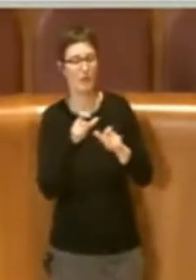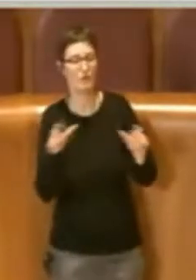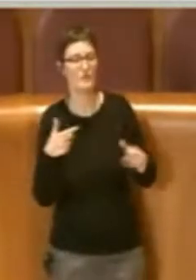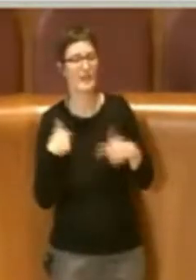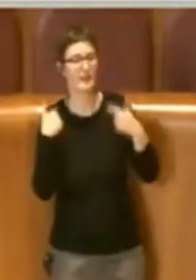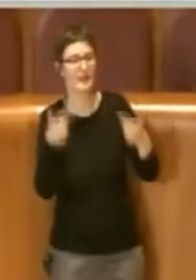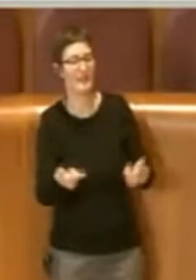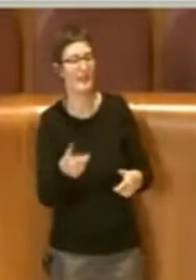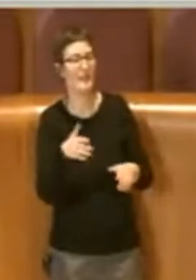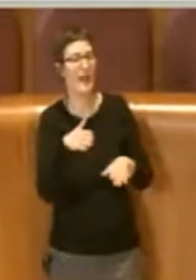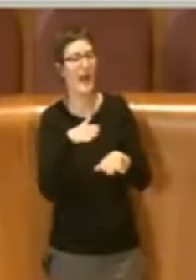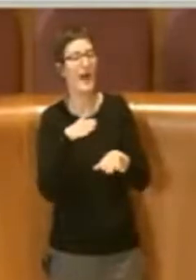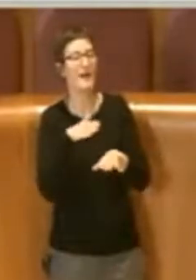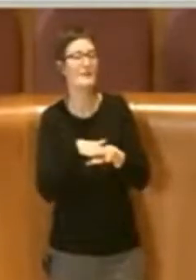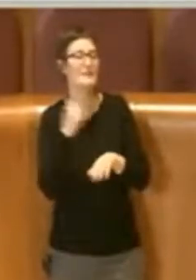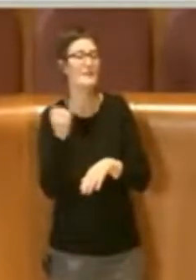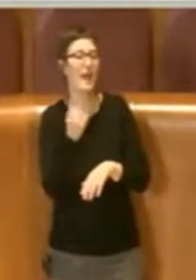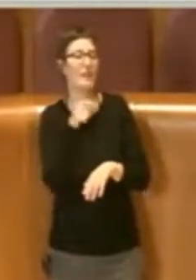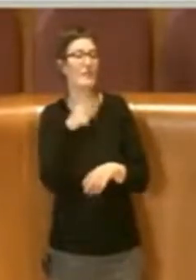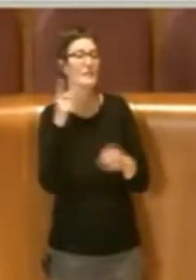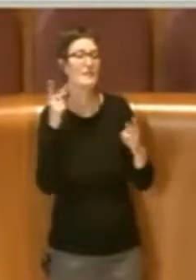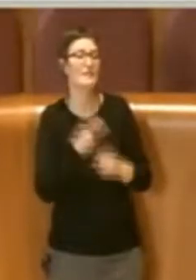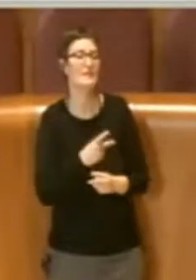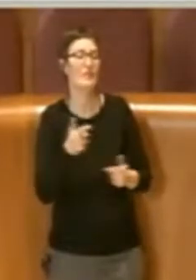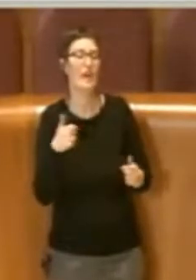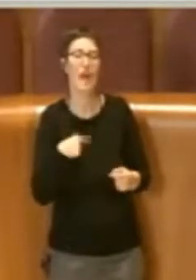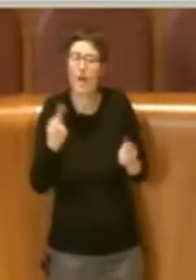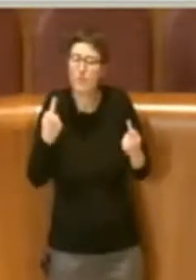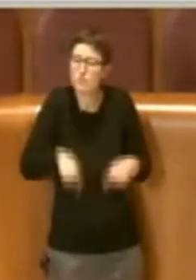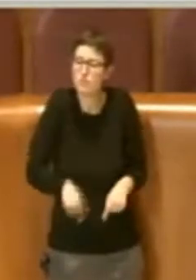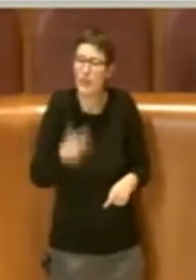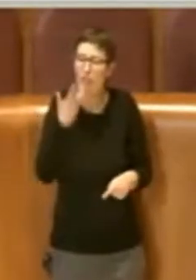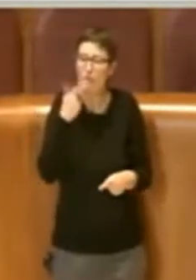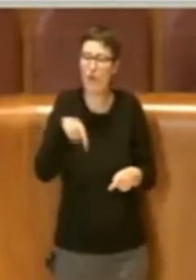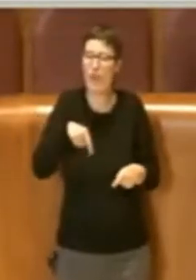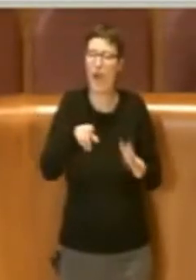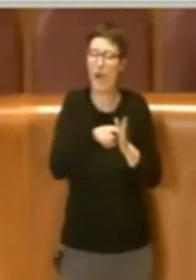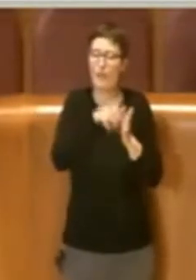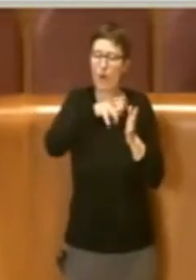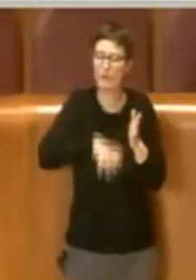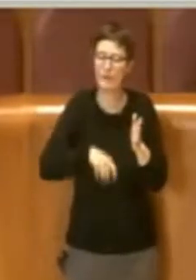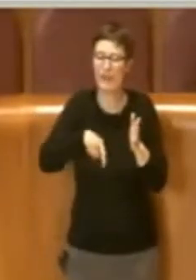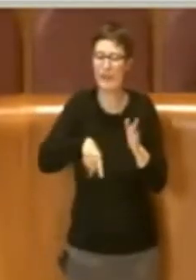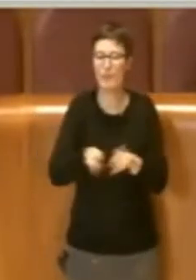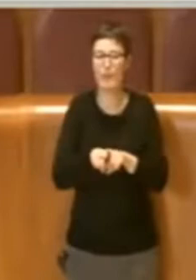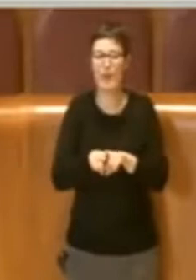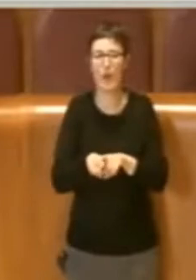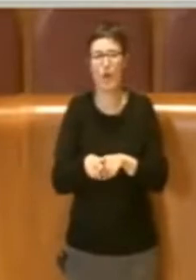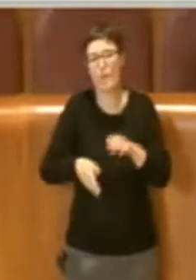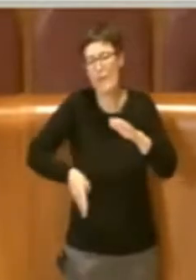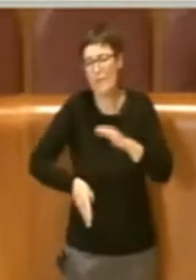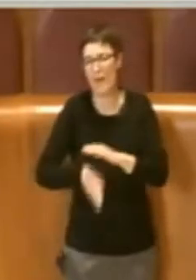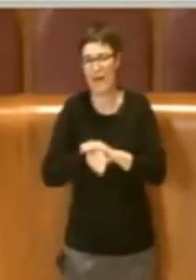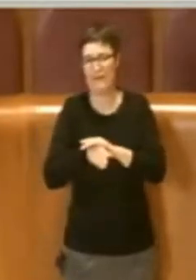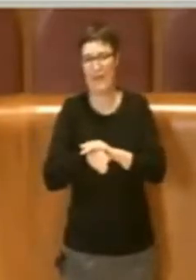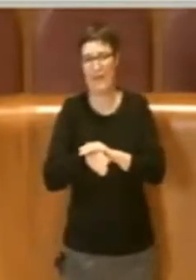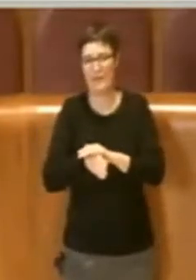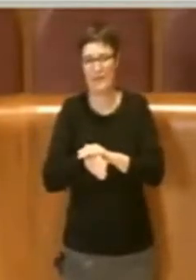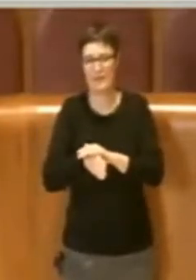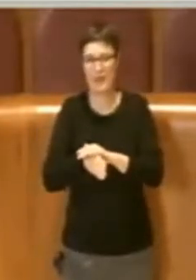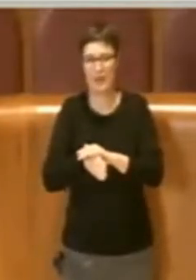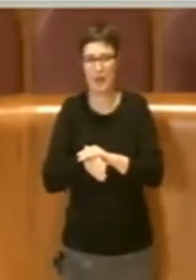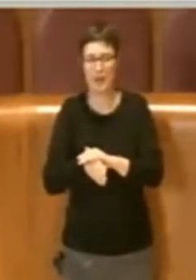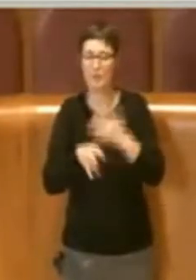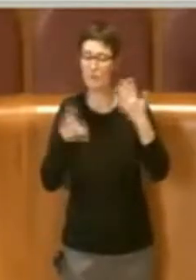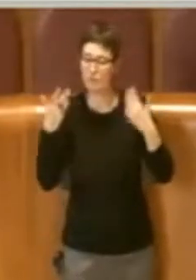veri. E noi questo vogliamo fare con questa delibera. Quindi per noi questo è un punto di partenza. Abbiamo definito quelli che